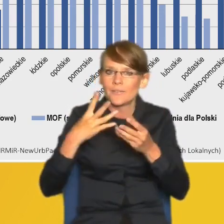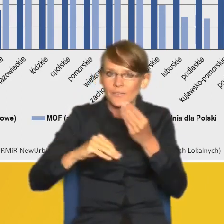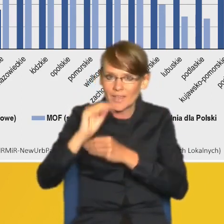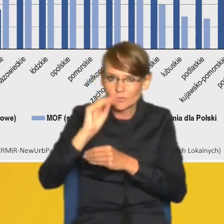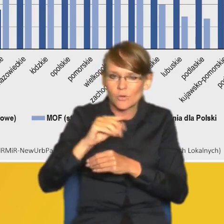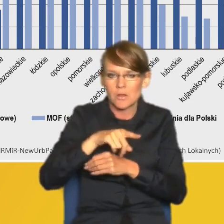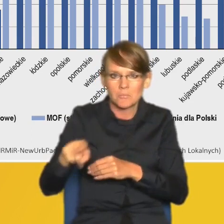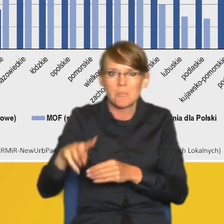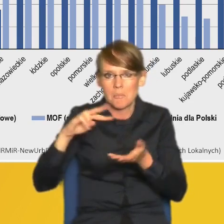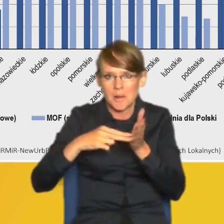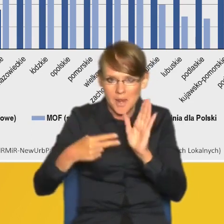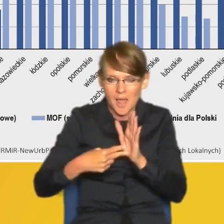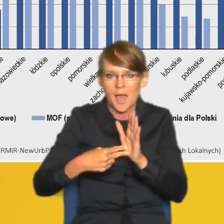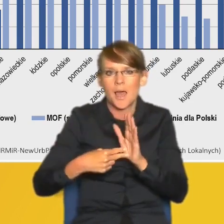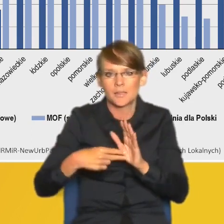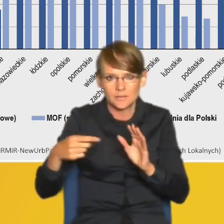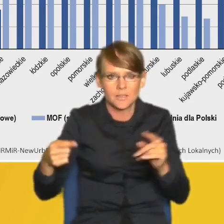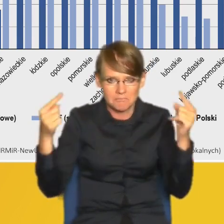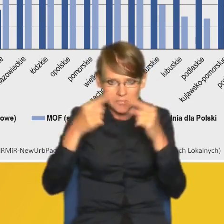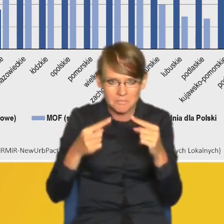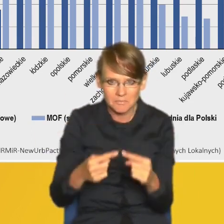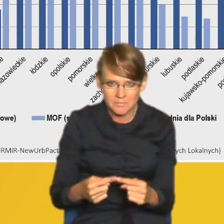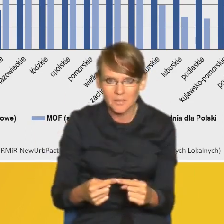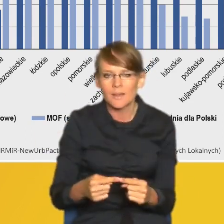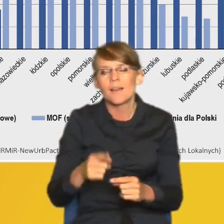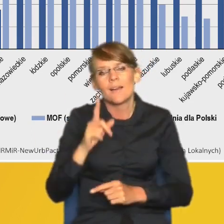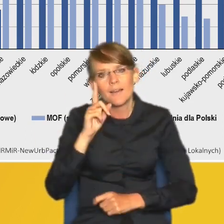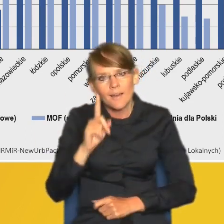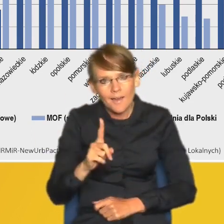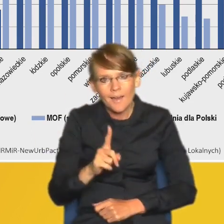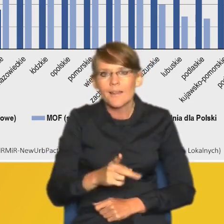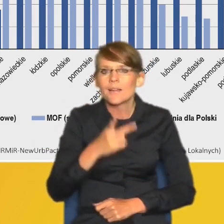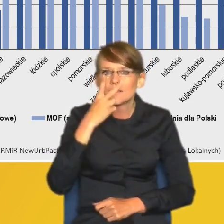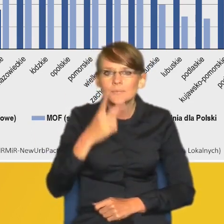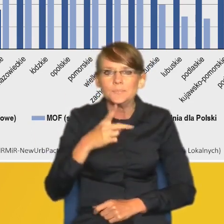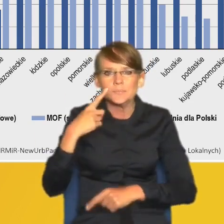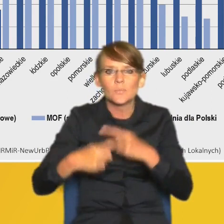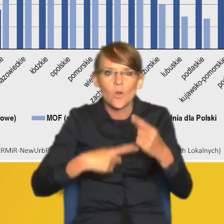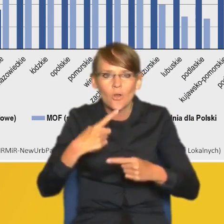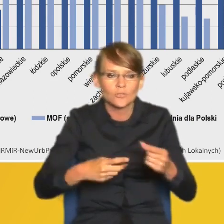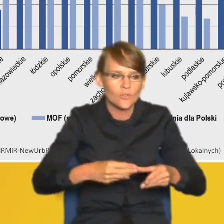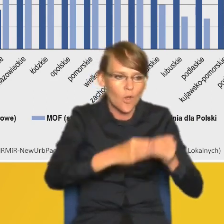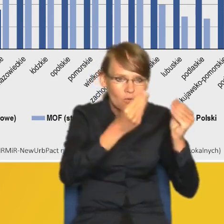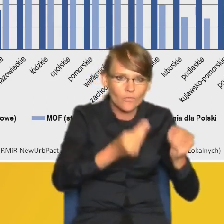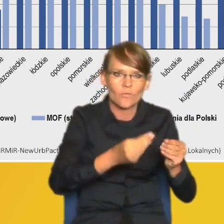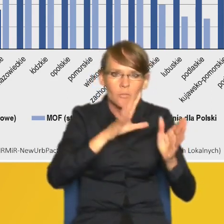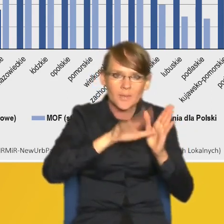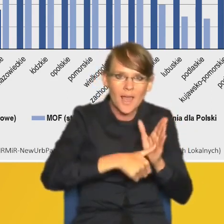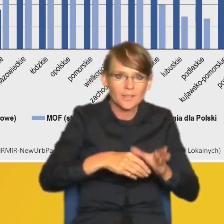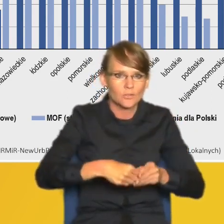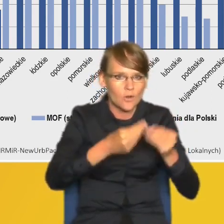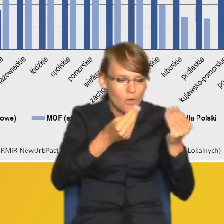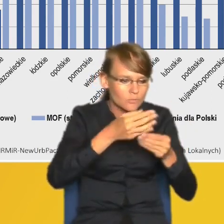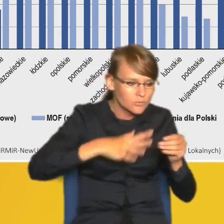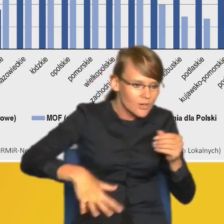pokryciem planistycznym niż średnie dla kraju, to jednak biorąc pod uwagę dynamikę procesów urbanizacji, rozwoju przestrzennego,